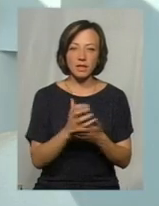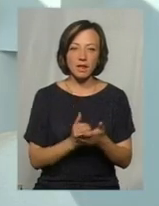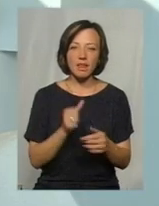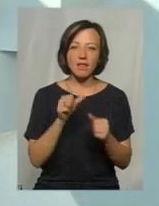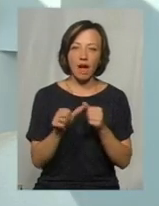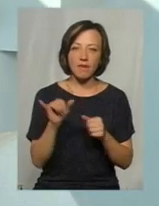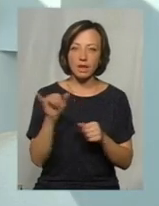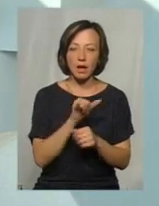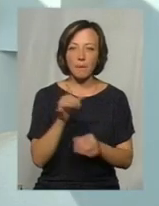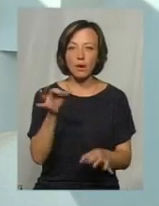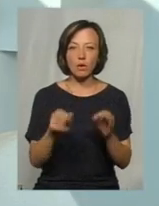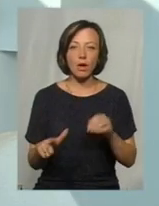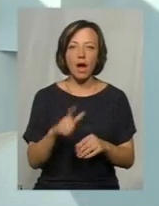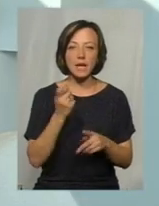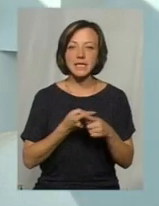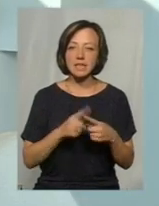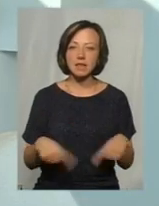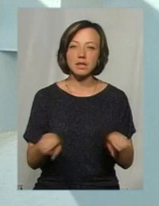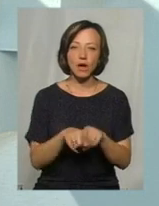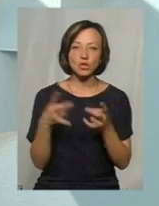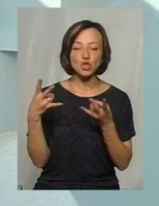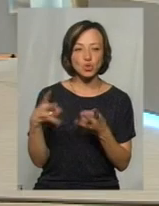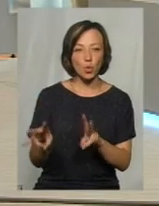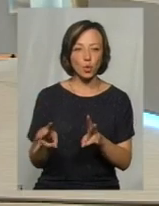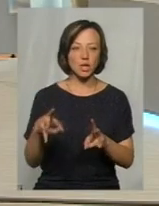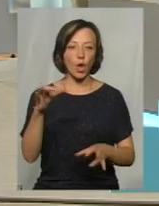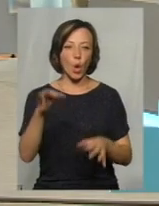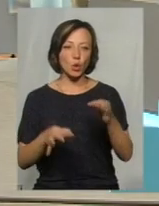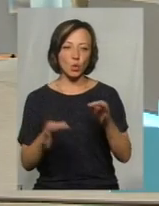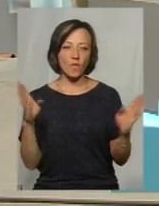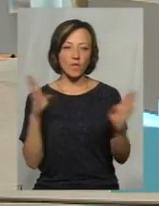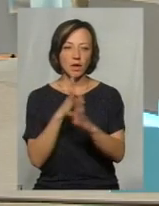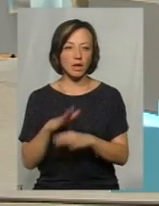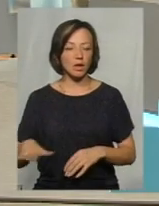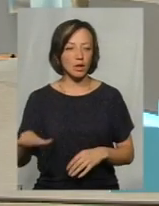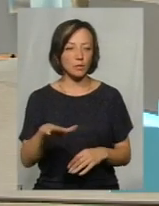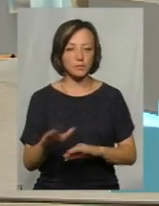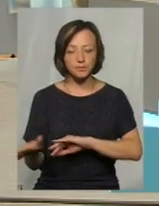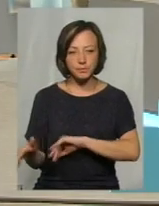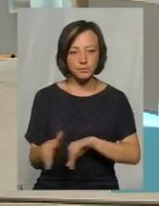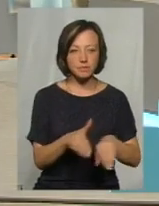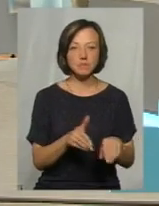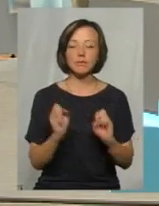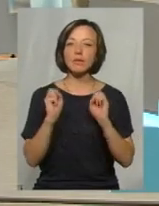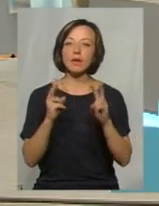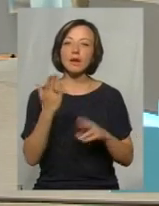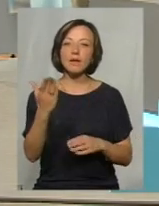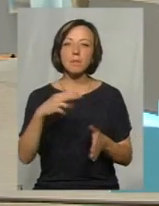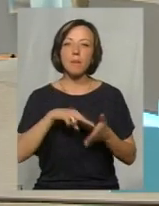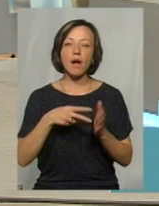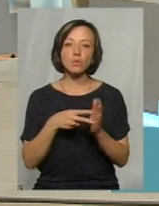нафти і природного газу, тому це також шкодить довкіллю. Пані Наталія, а як плануєте реалізовувати задумане?